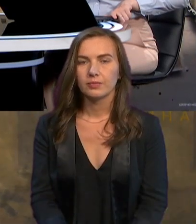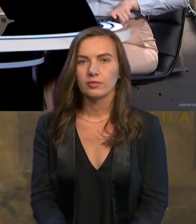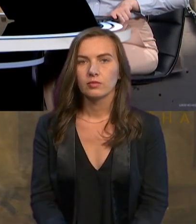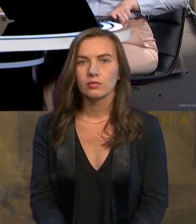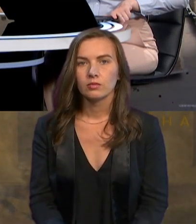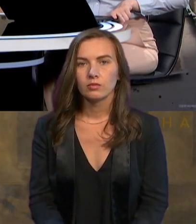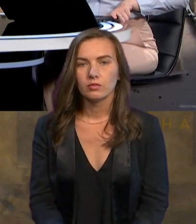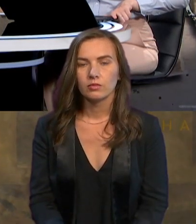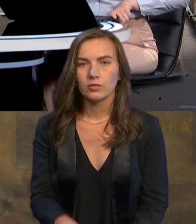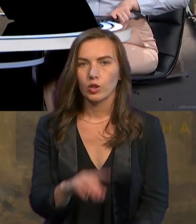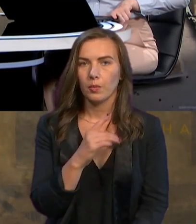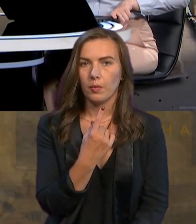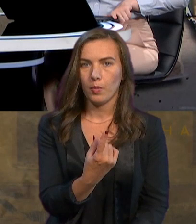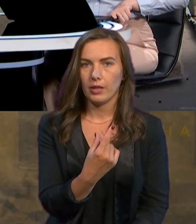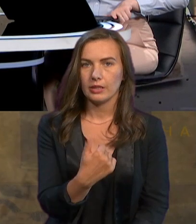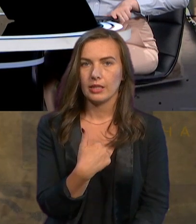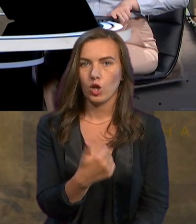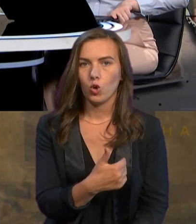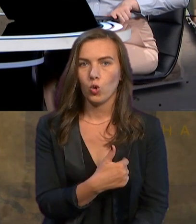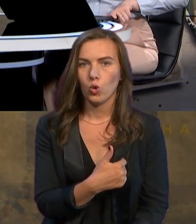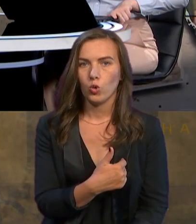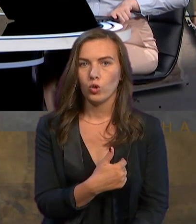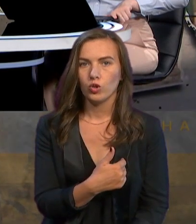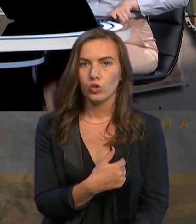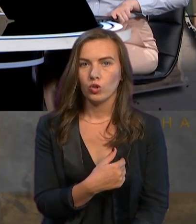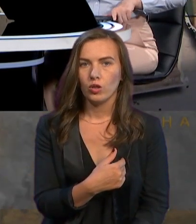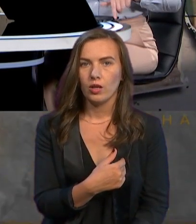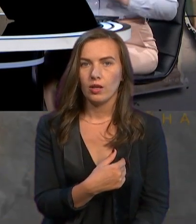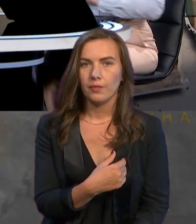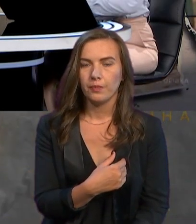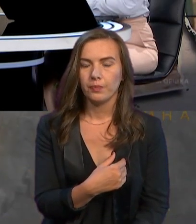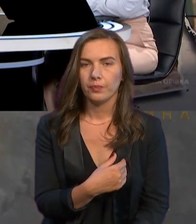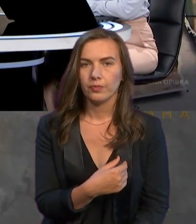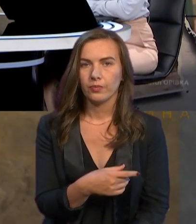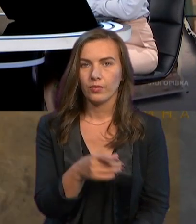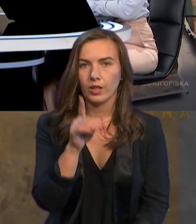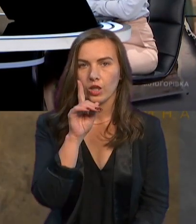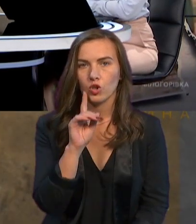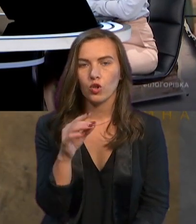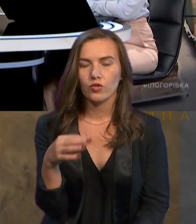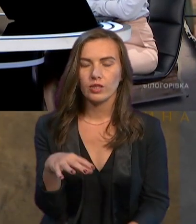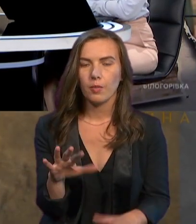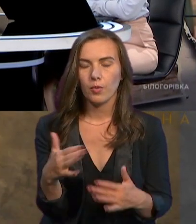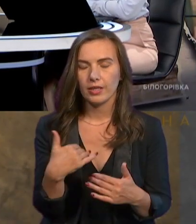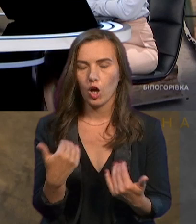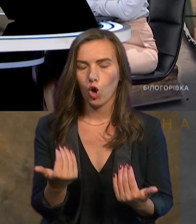По-перше, я хочу насолоджуватися моментом. Я хочу прожити цю олімпіаду